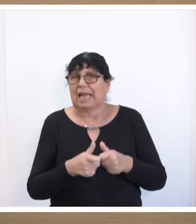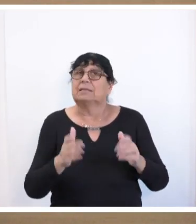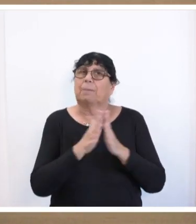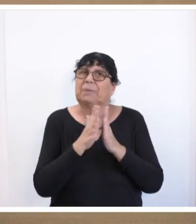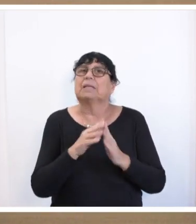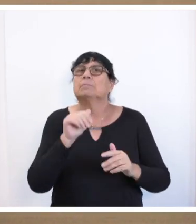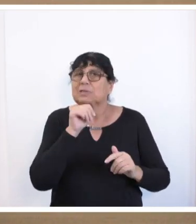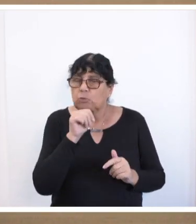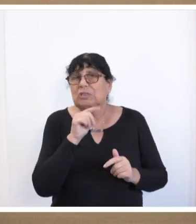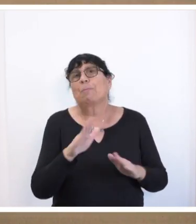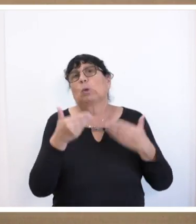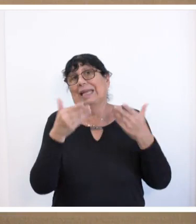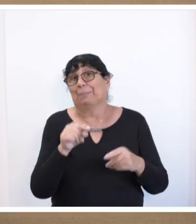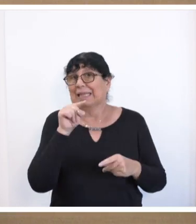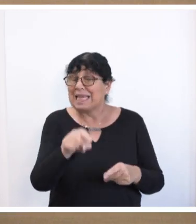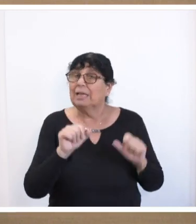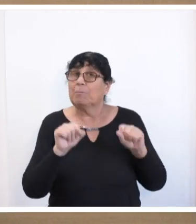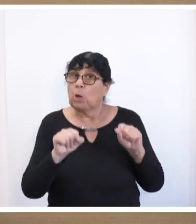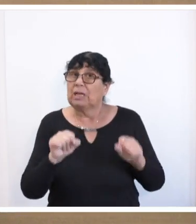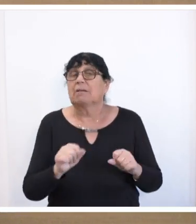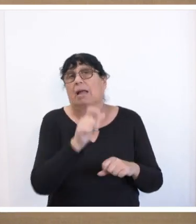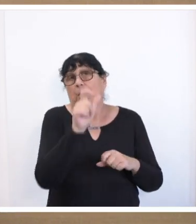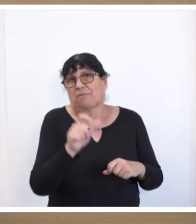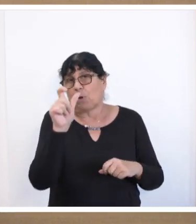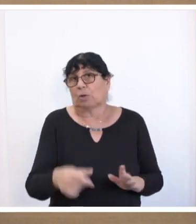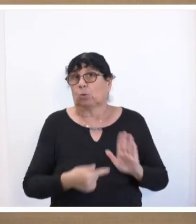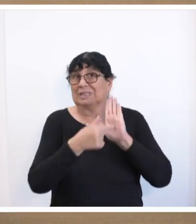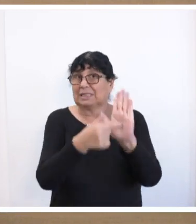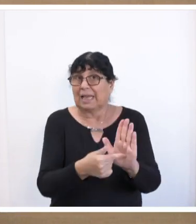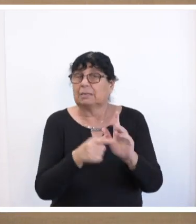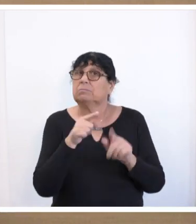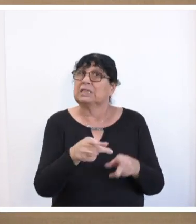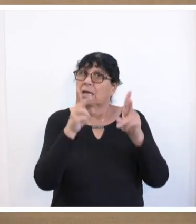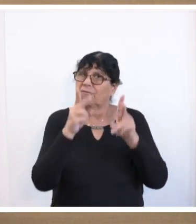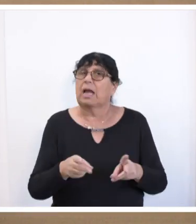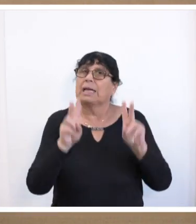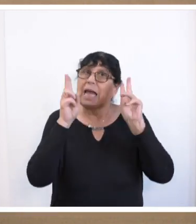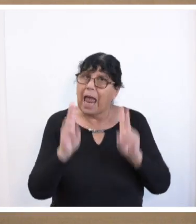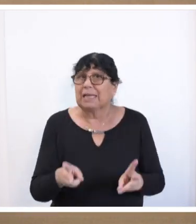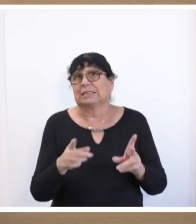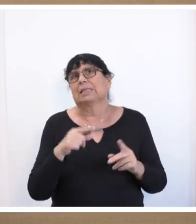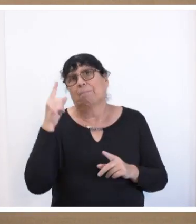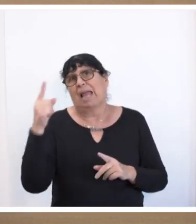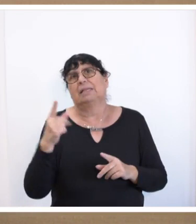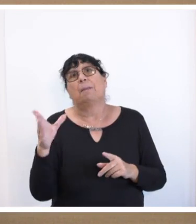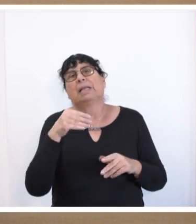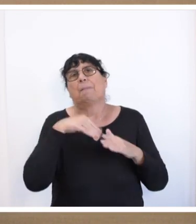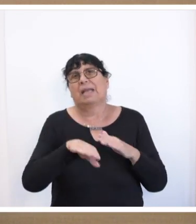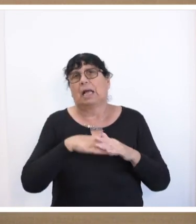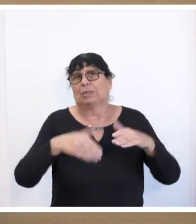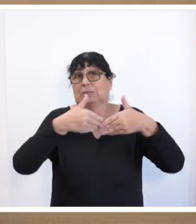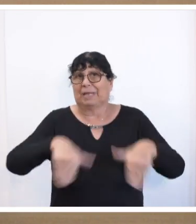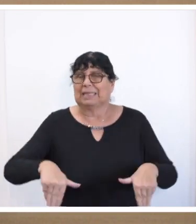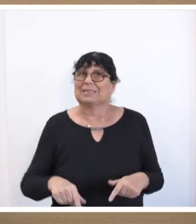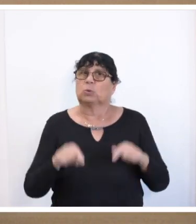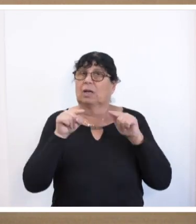Zustimmung und geben Ihnen dadurch die Gelegenheit der Bevölkerung zu zeigen, dass Sie es wirklich ernst meinen mit der Migrationsbegrenzung. Ihren